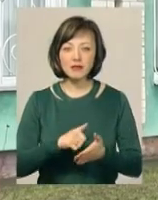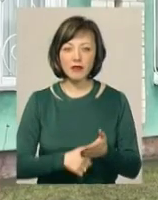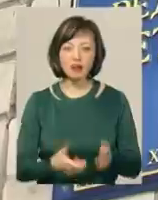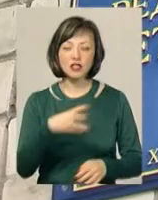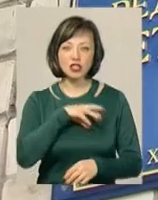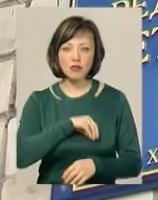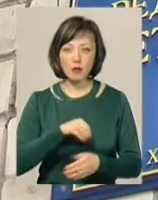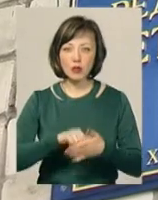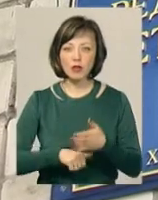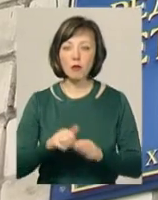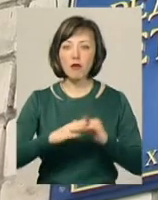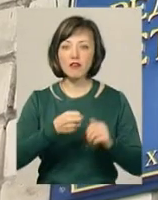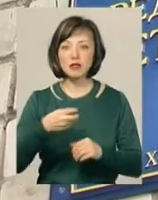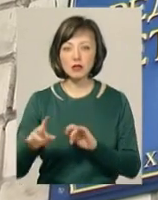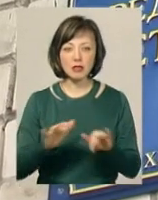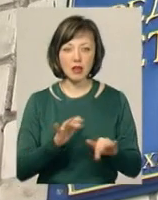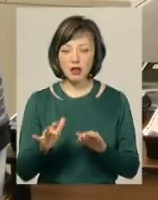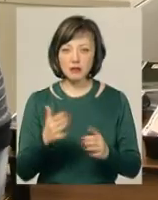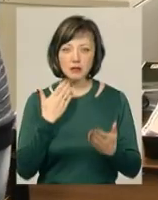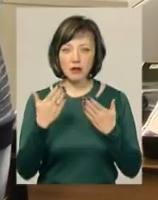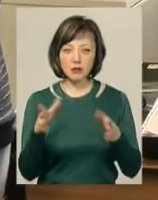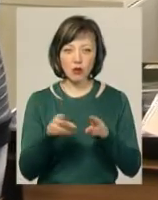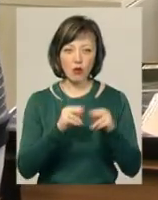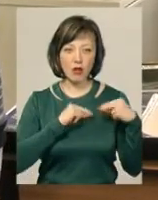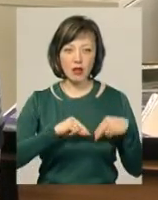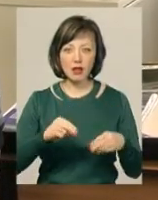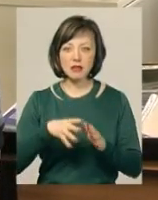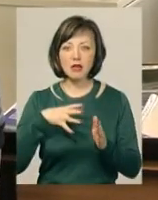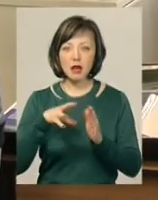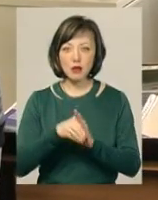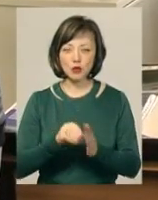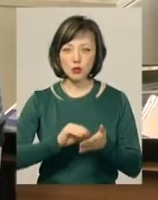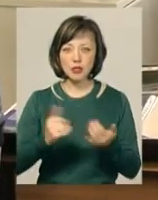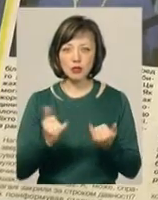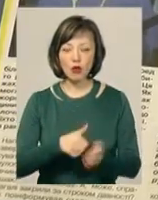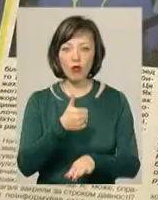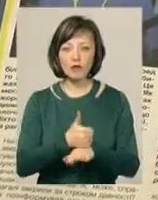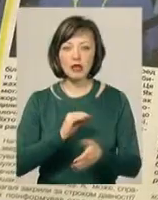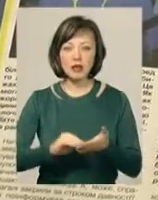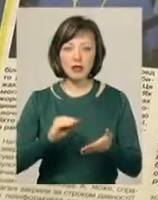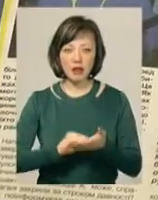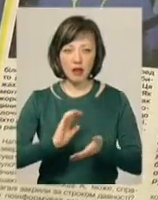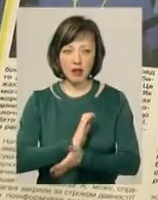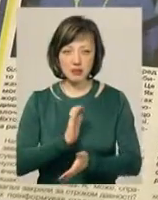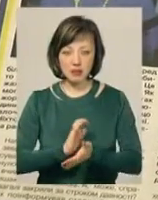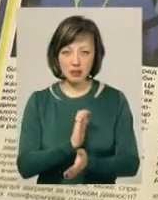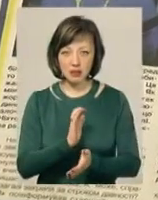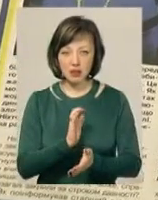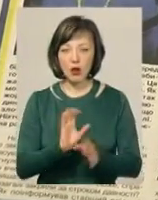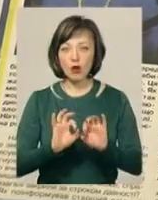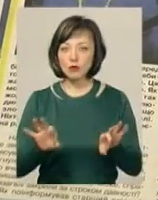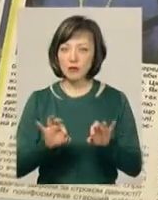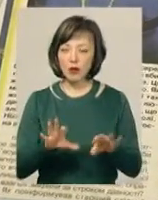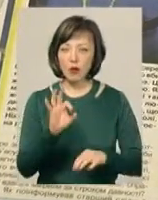мотивів та через професійну діяльність скептично ставляться колеги загиблої журналістки. Нинішній головний редактор газети «Нетішинський вісник» Галина Косік